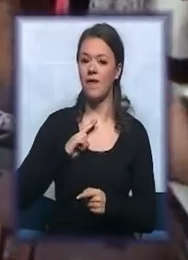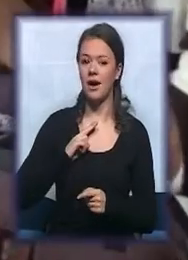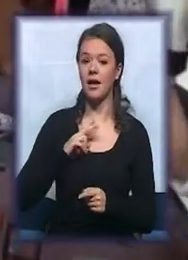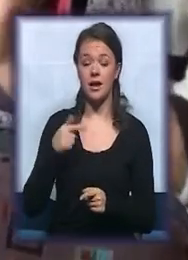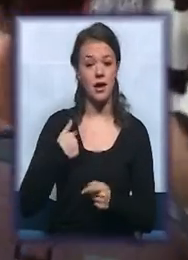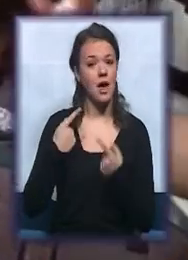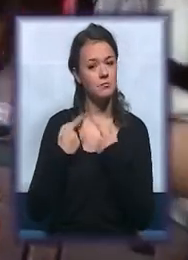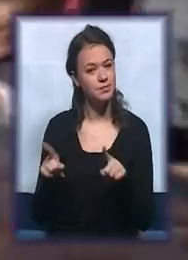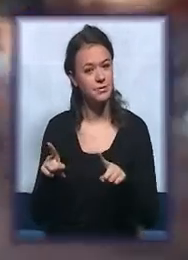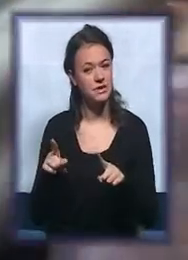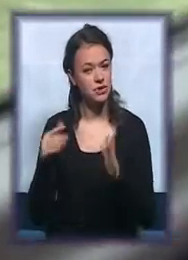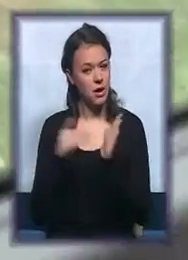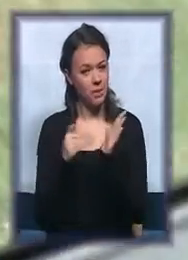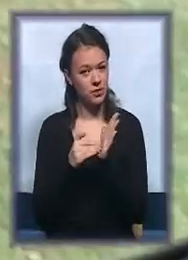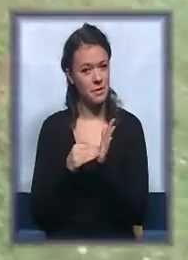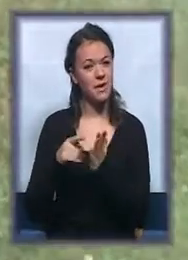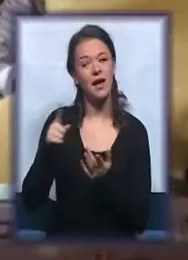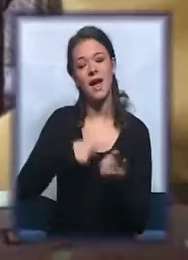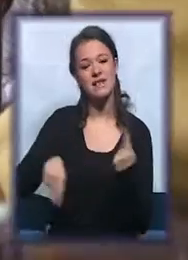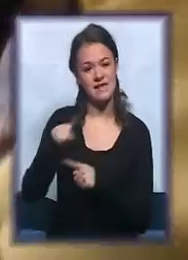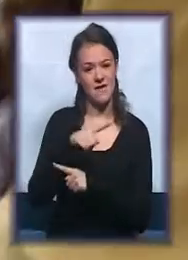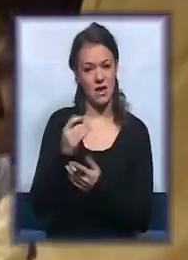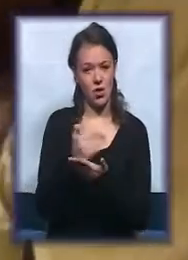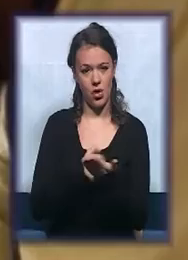specifične potrebe svih korisnika.